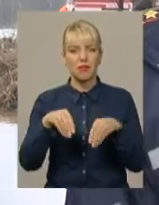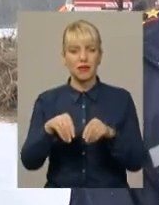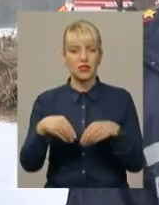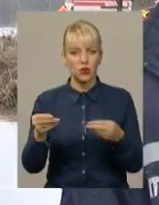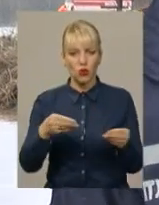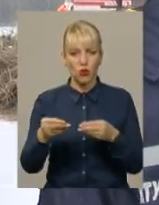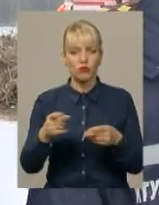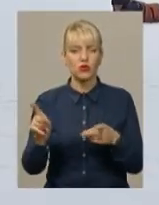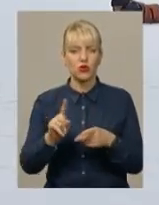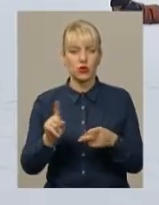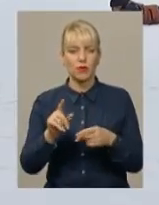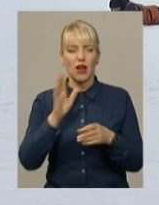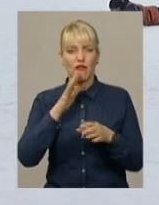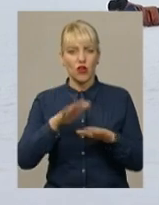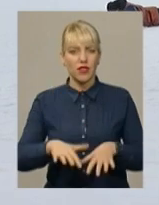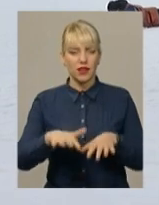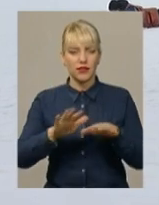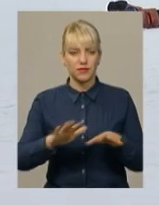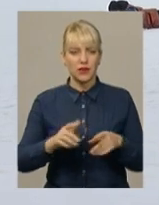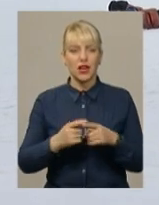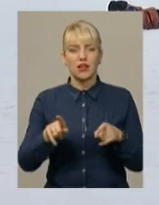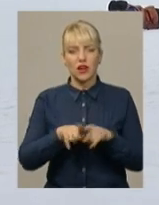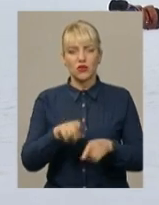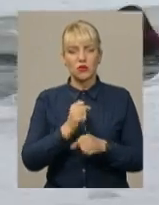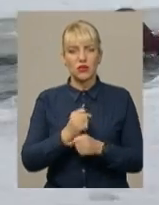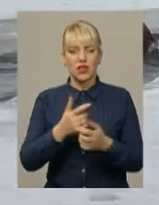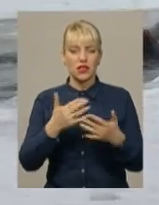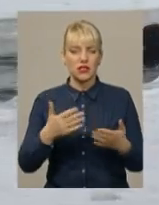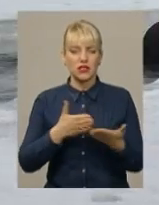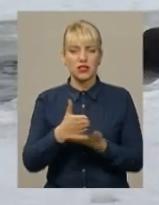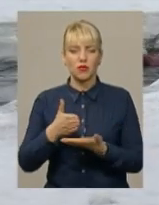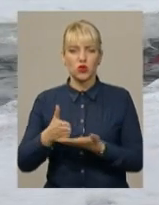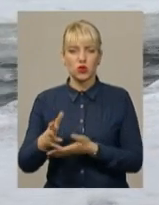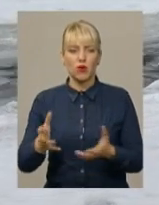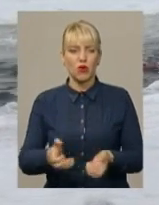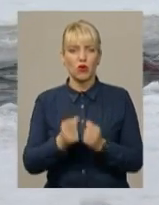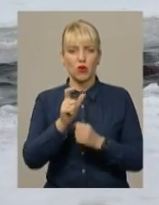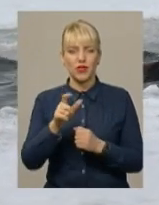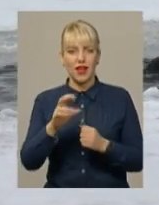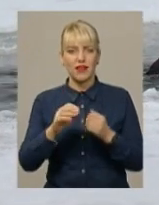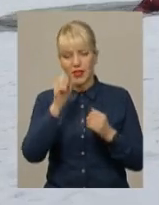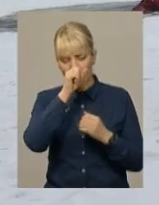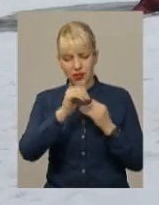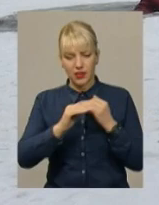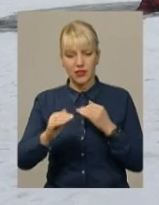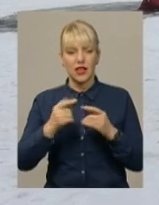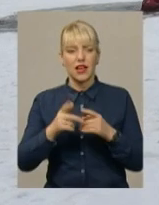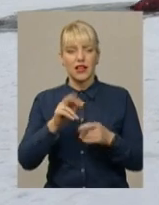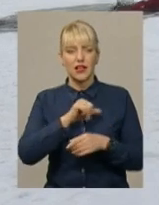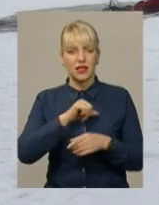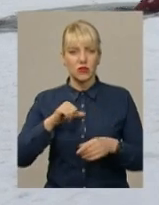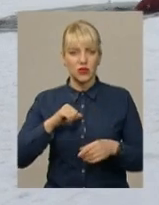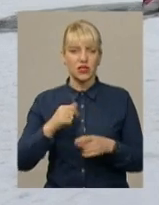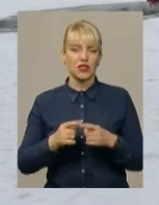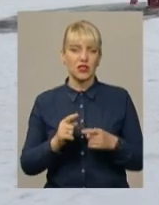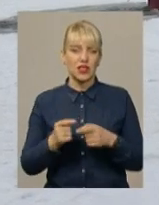пойму річки. А ще відпрацьовували і різні способи порятунку людей на кризі. Як самостійно дістатися з людового полону, навчали усіх